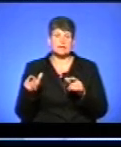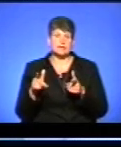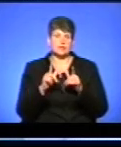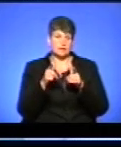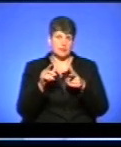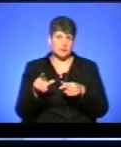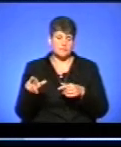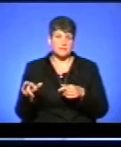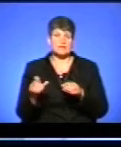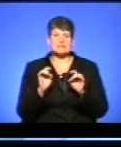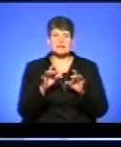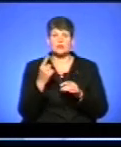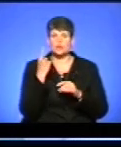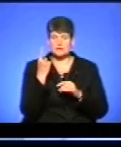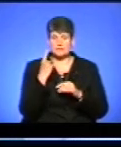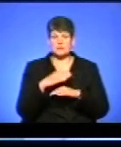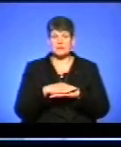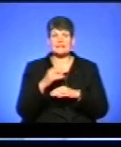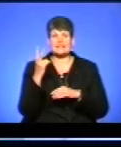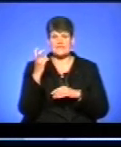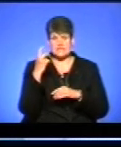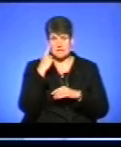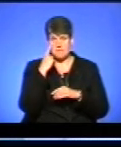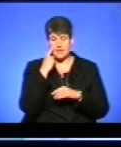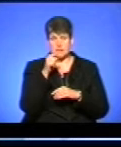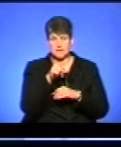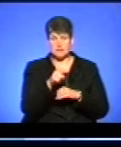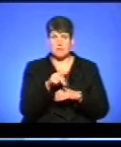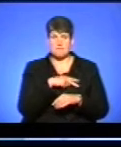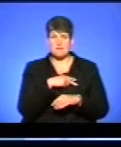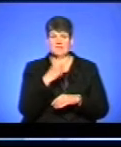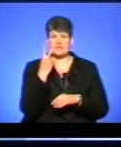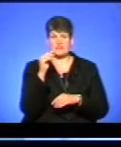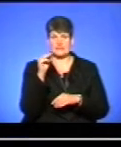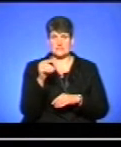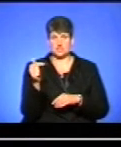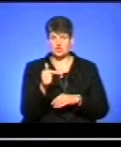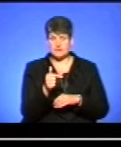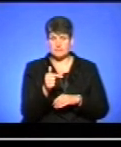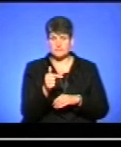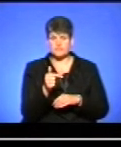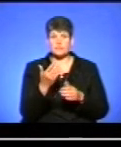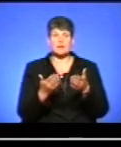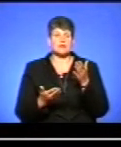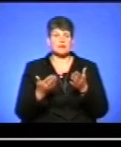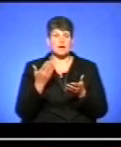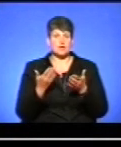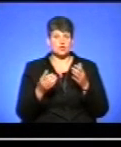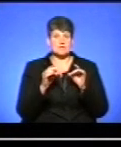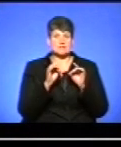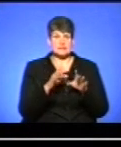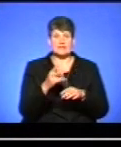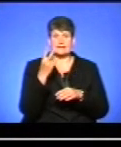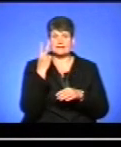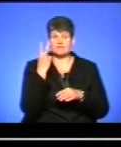закладів, які здали один із предметів на 200 балів, їхня премія 2 тисячі гривень, якщо здали